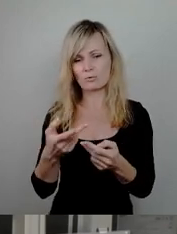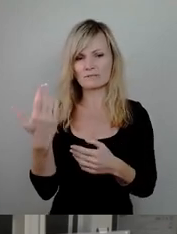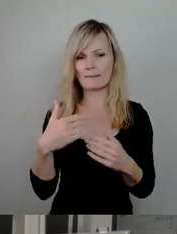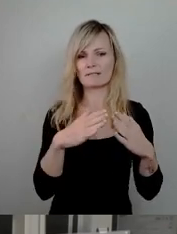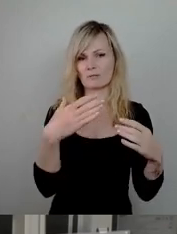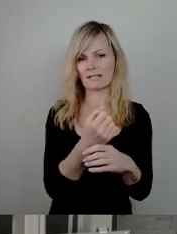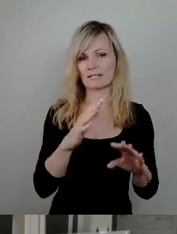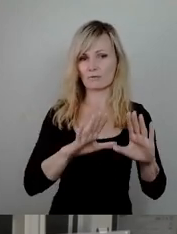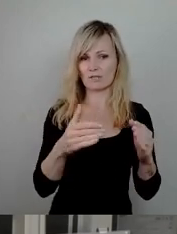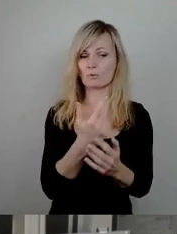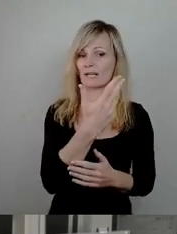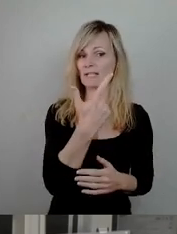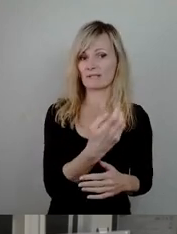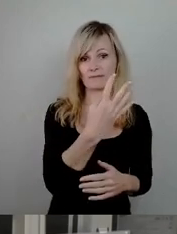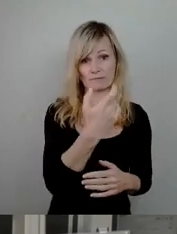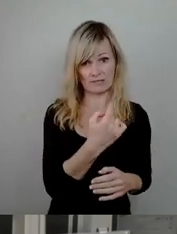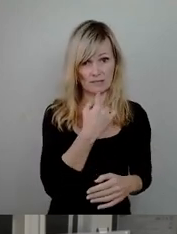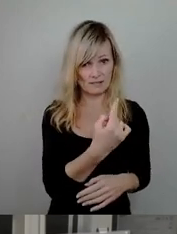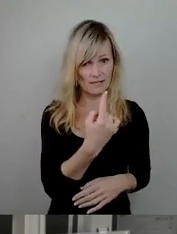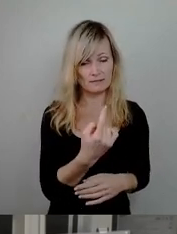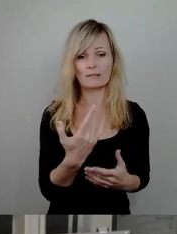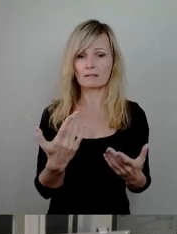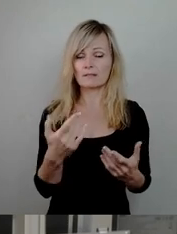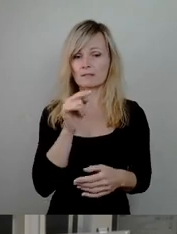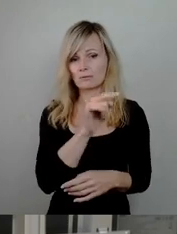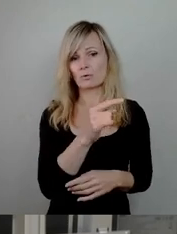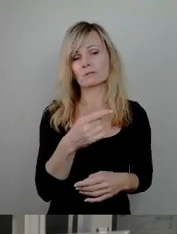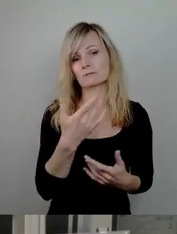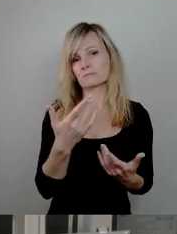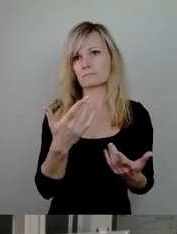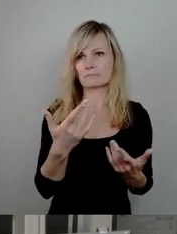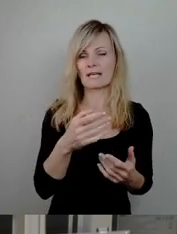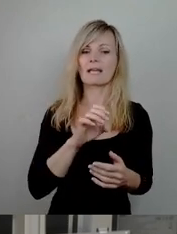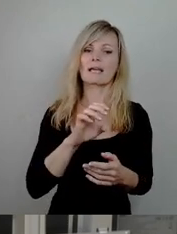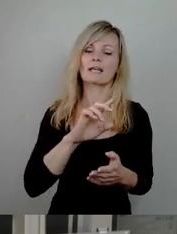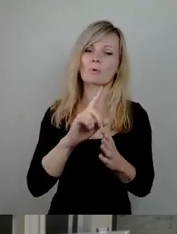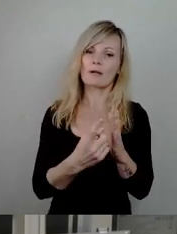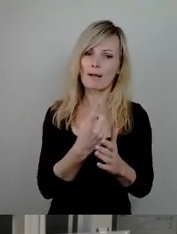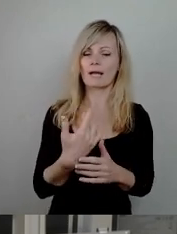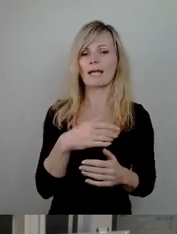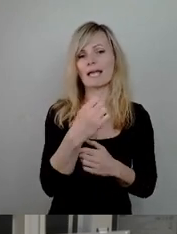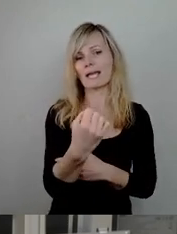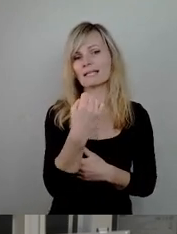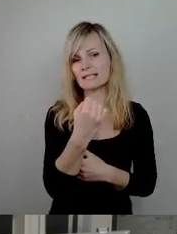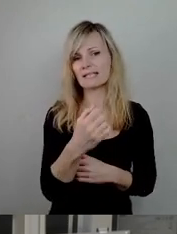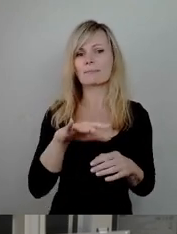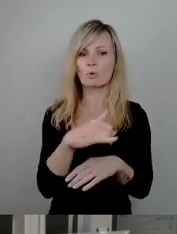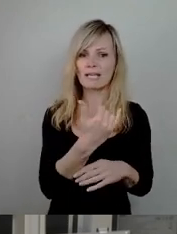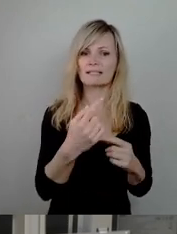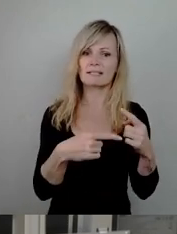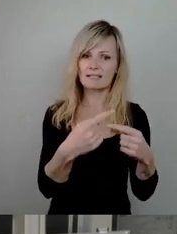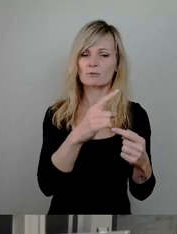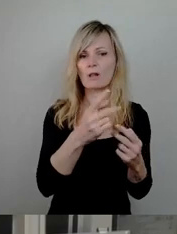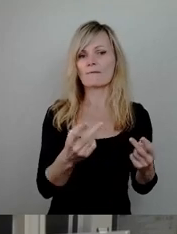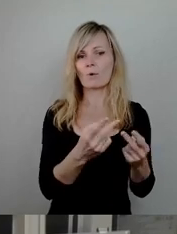genannt, wo eben auch sozusagen gerade erneuerbare Energieprojekte gefördert werden sollten, um dort dann in der